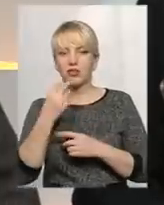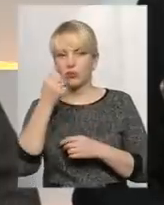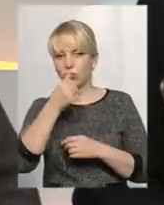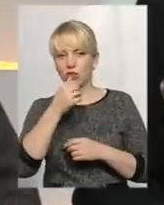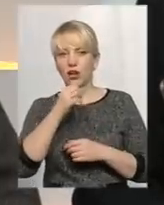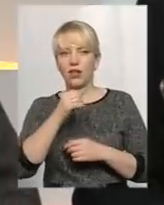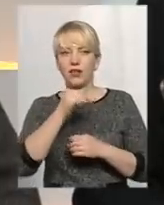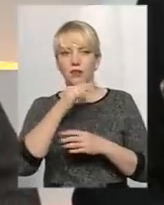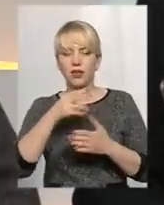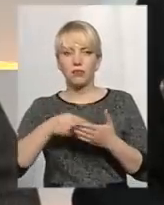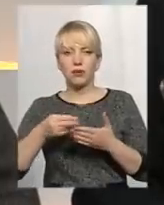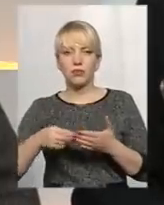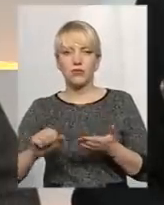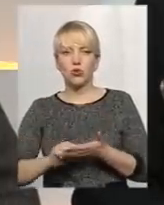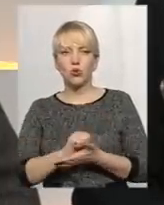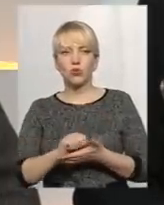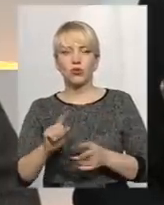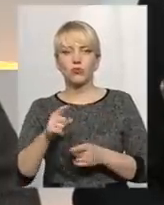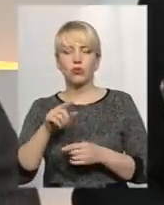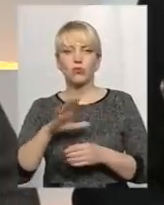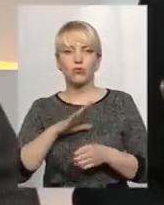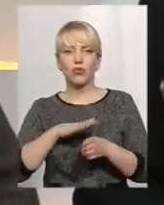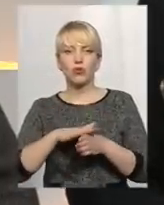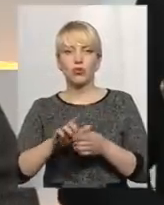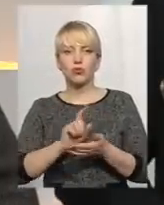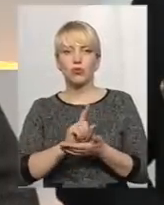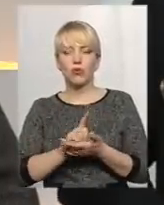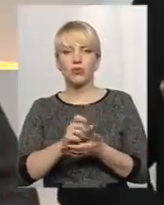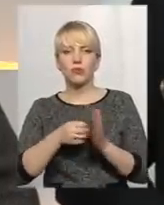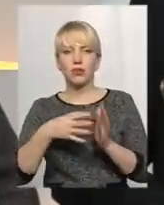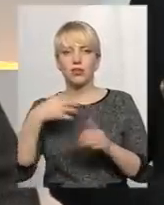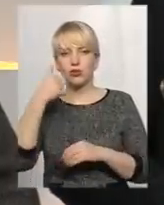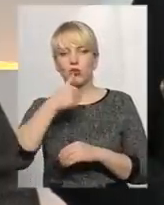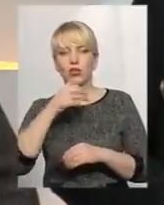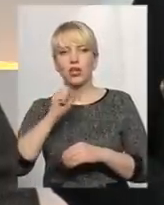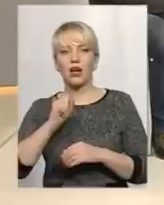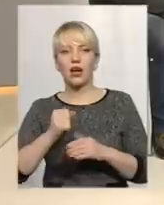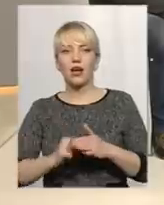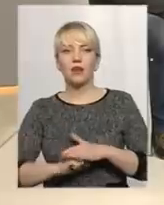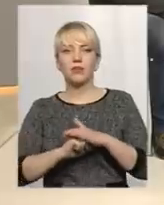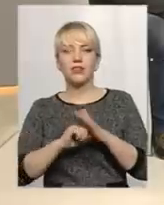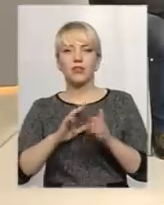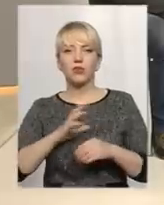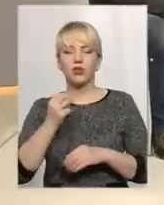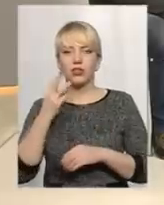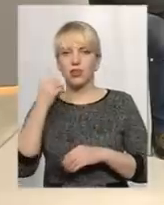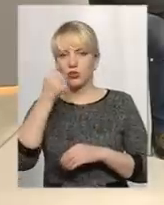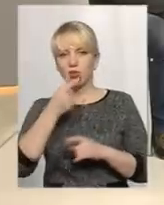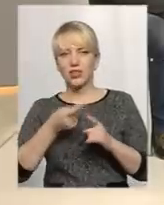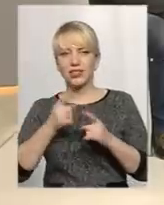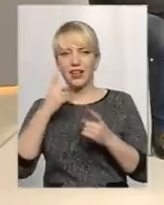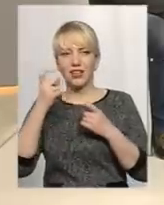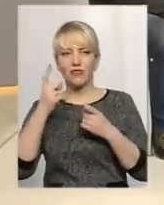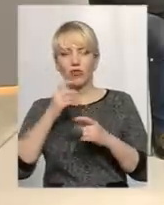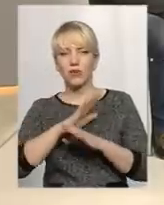Андрій Олександрович підписувати документи, того, що він був лише виконуючий обов'язків в 2015 році. А підстава для отримання за 2013 рік, так що інформація, яка трохи